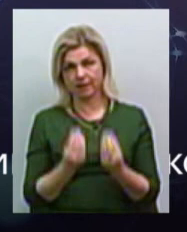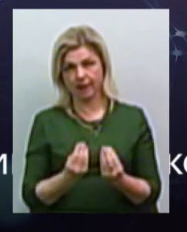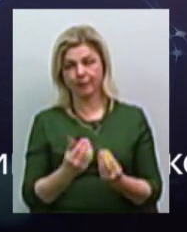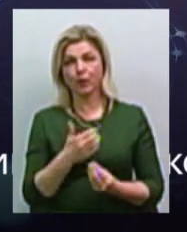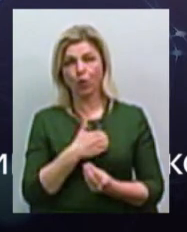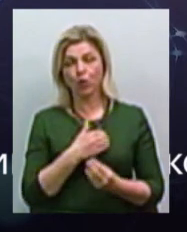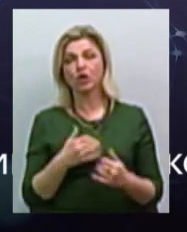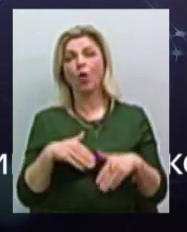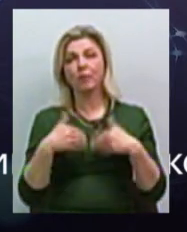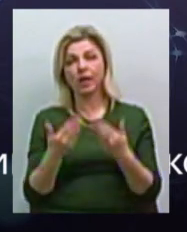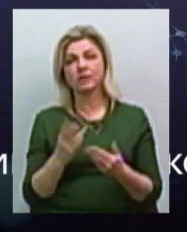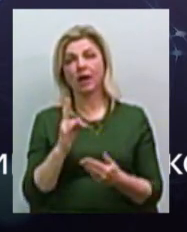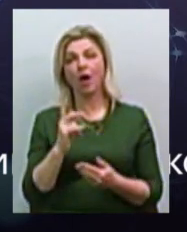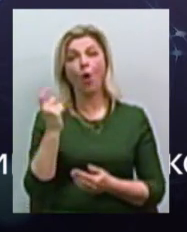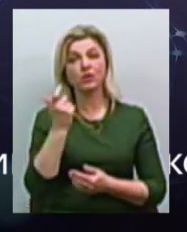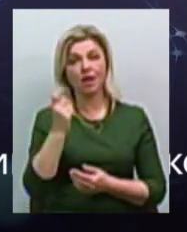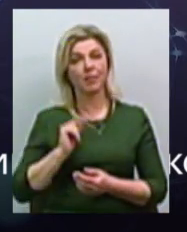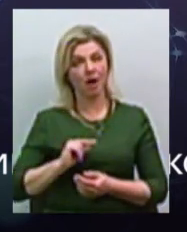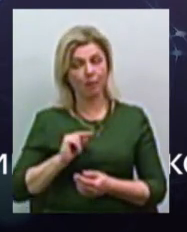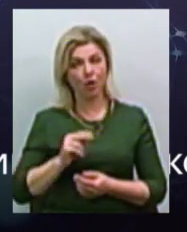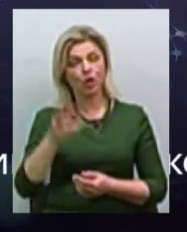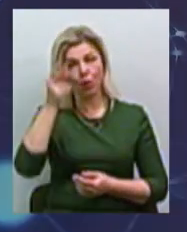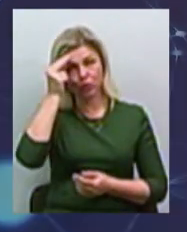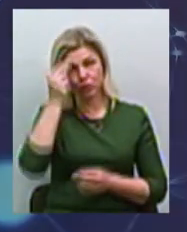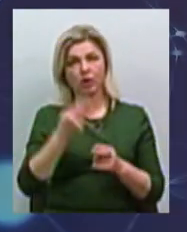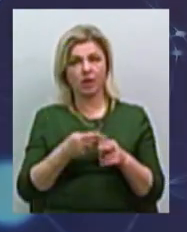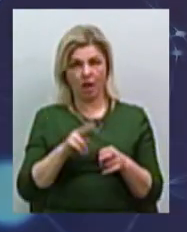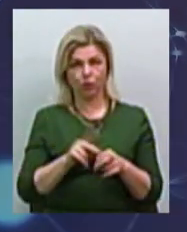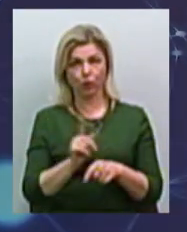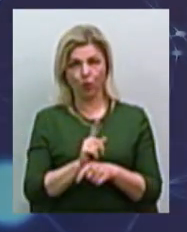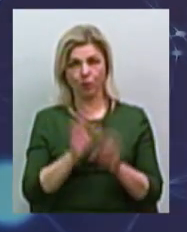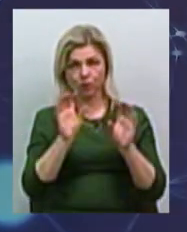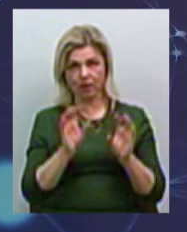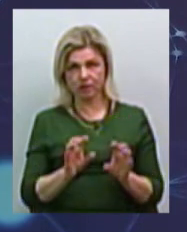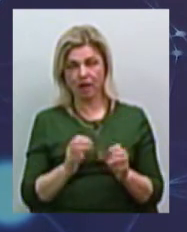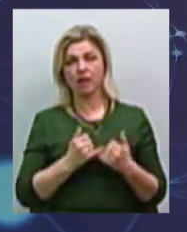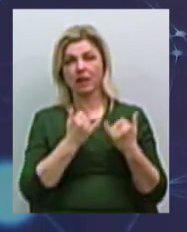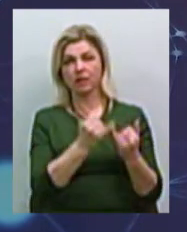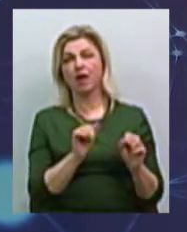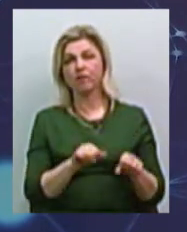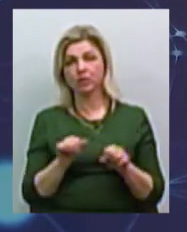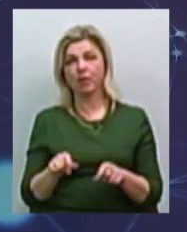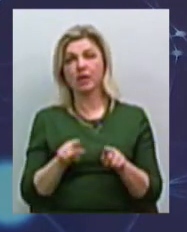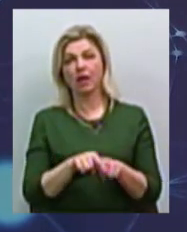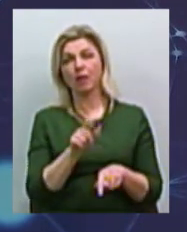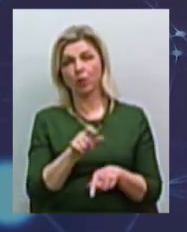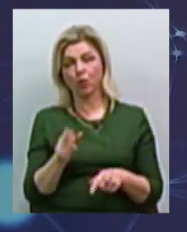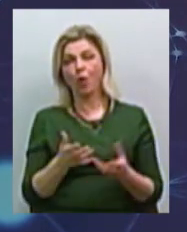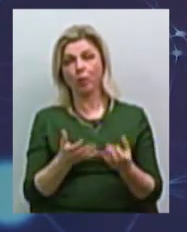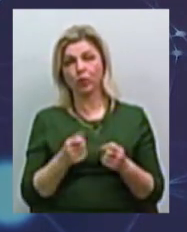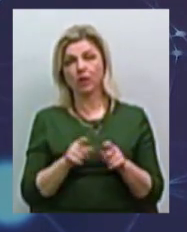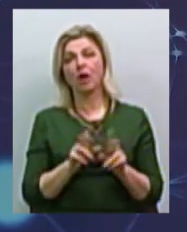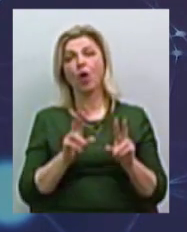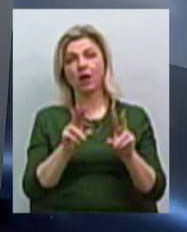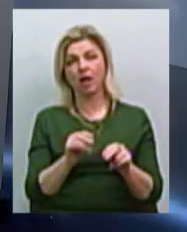до роботодавців. Так само враховуйте, будь ласка, цю норму законодавства і надавайте можливість таким особам отримати таку гарантію і